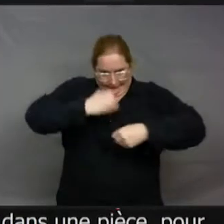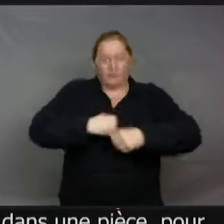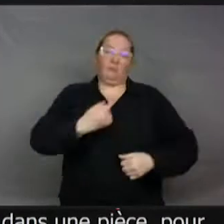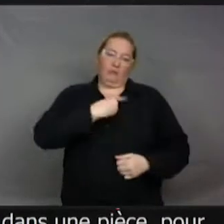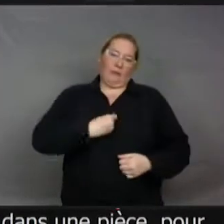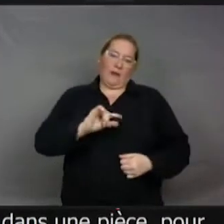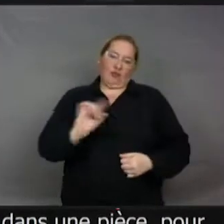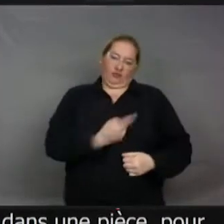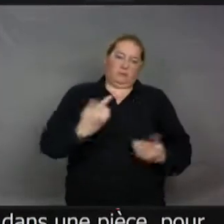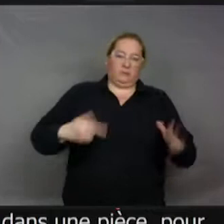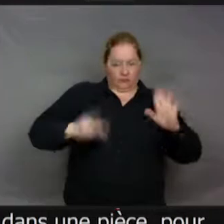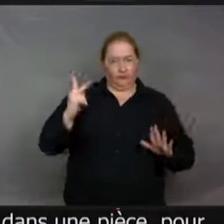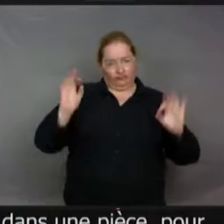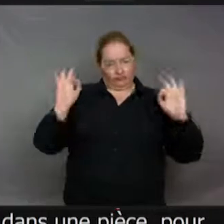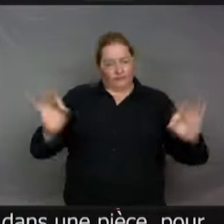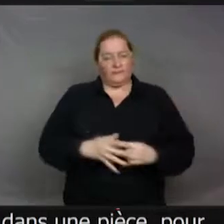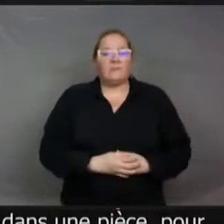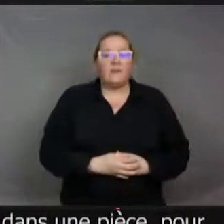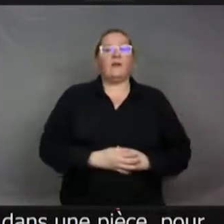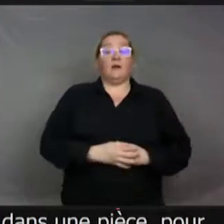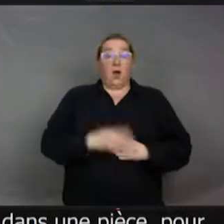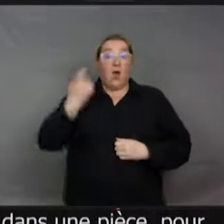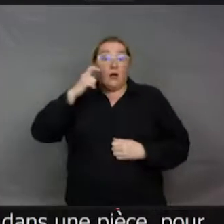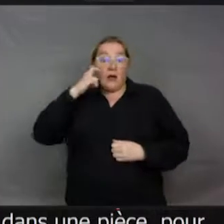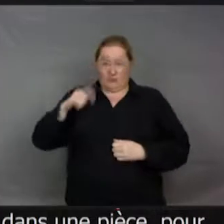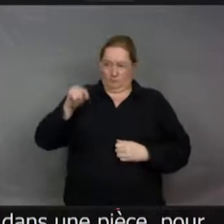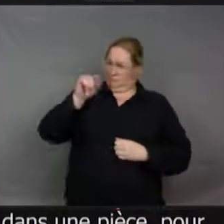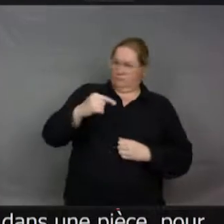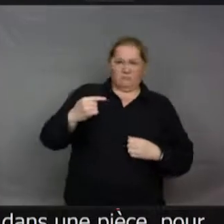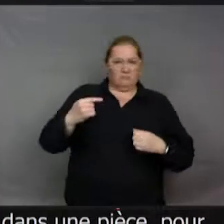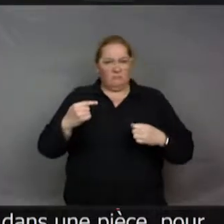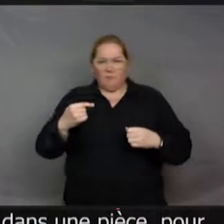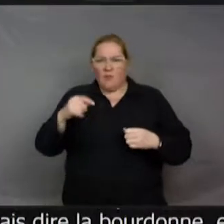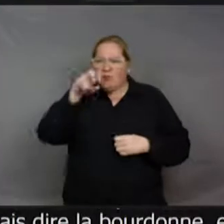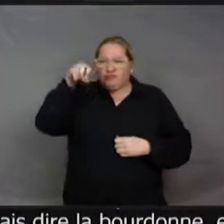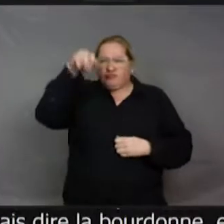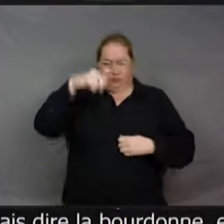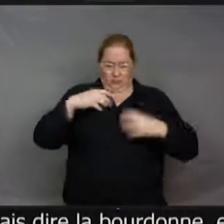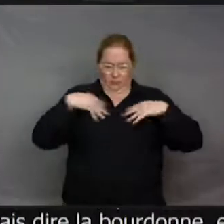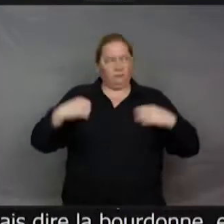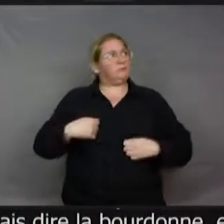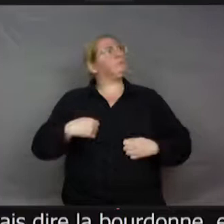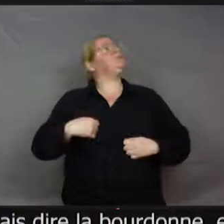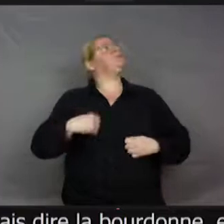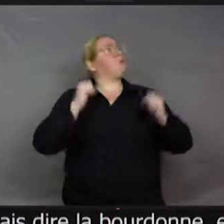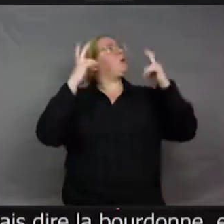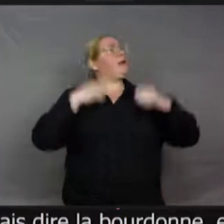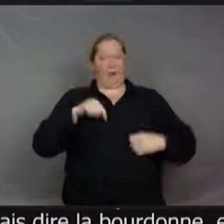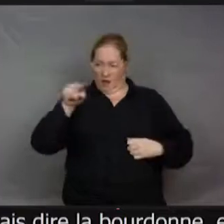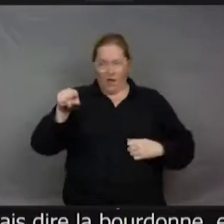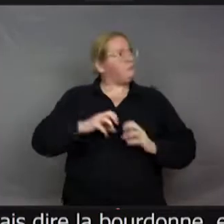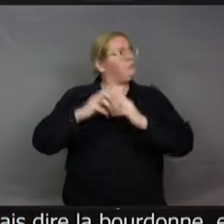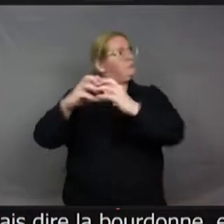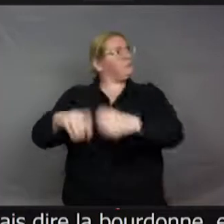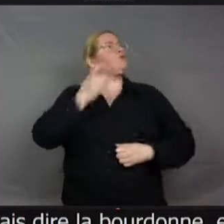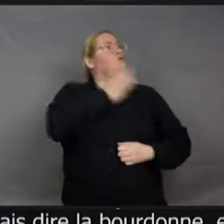Ce serait plus juste. en très peu de temps, la bourdonne, elle prend vite. OK, tu veux que je te mette la balle là ? OK, sucre, merci. Et ensuite, on dit OK,